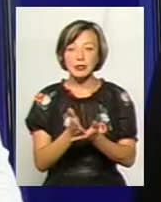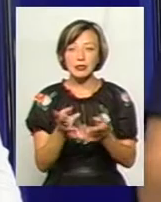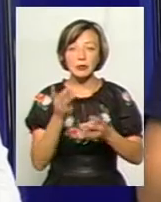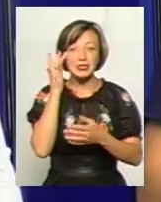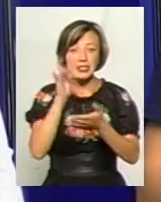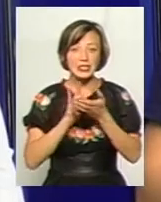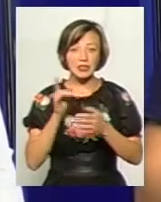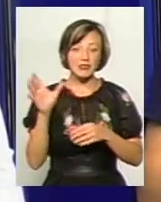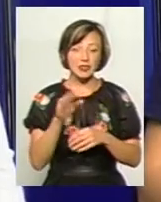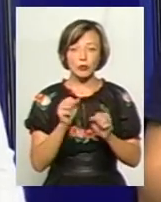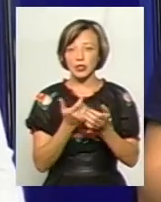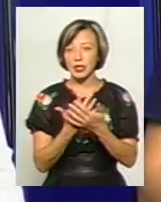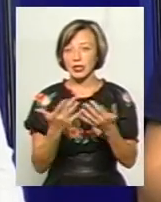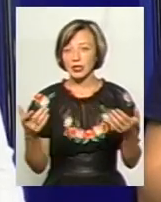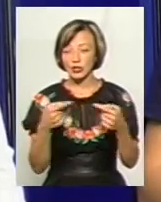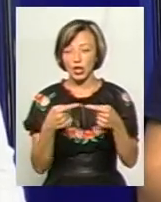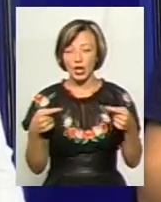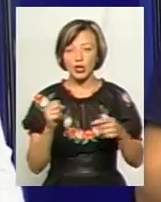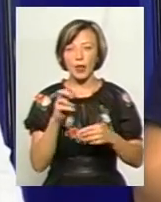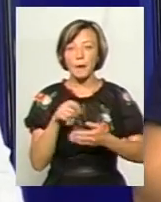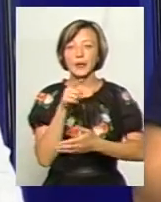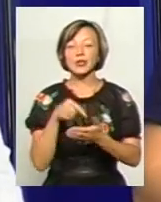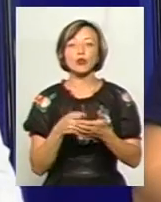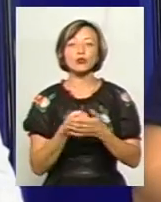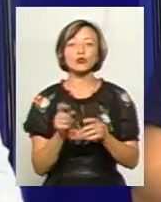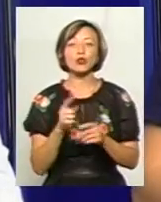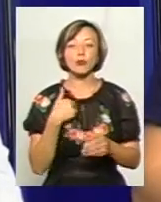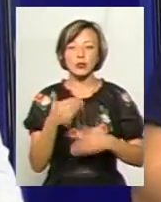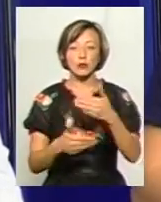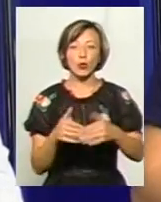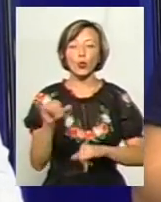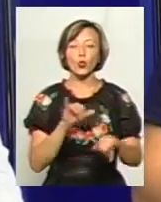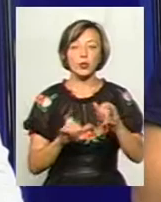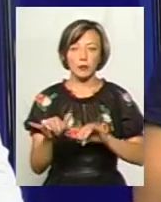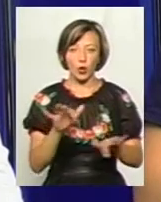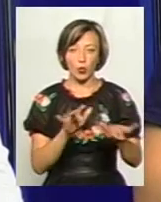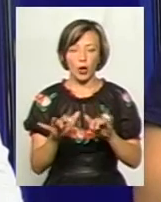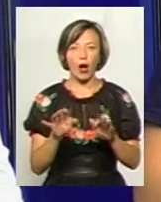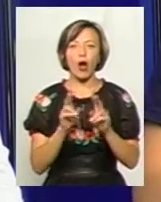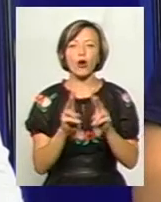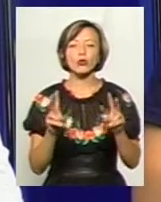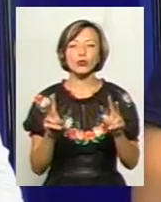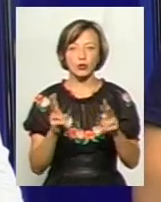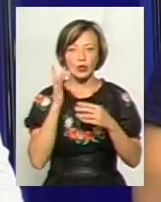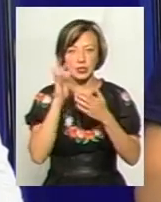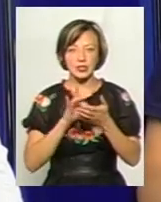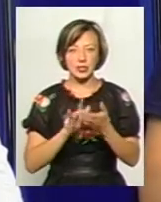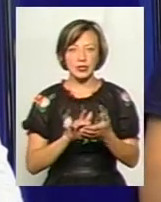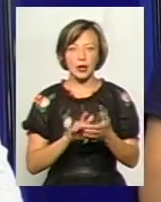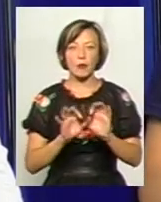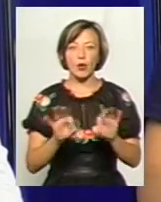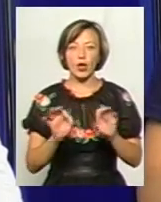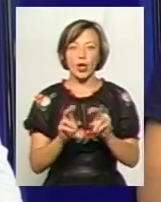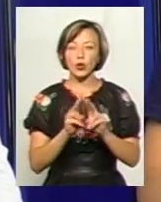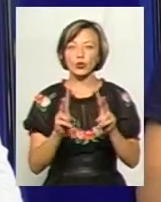Ми можемо всі робити різні речі, але питання, до чого ми дійдемо? Куди ми рухаємося? А хто не має поставити цю ціль і мету? Я ще раз пояснюю,